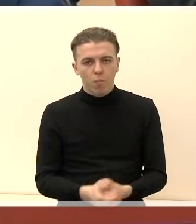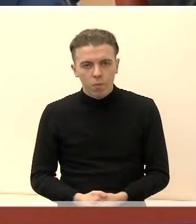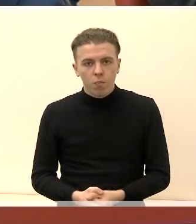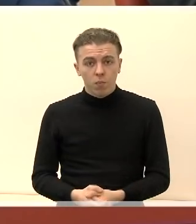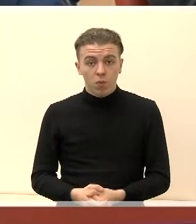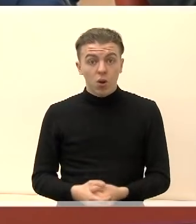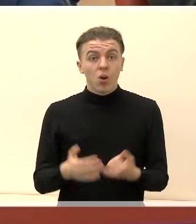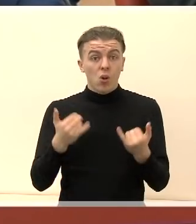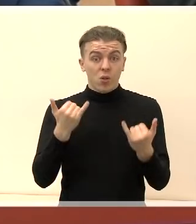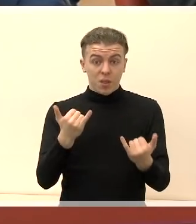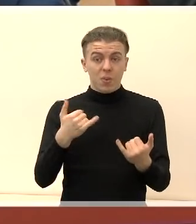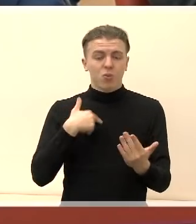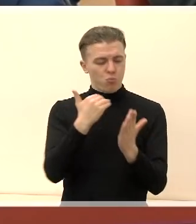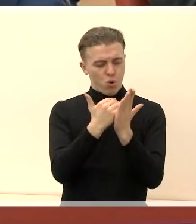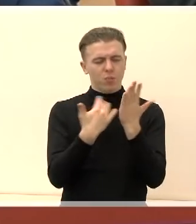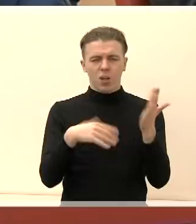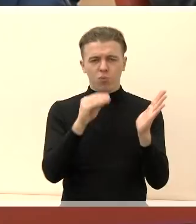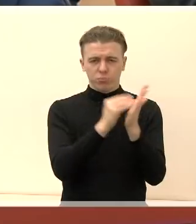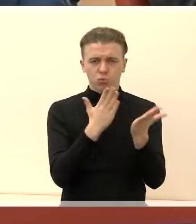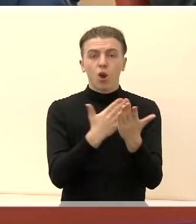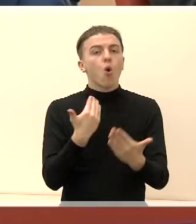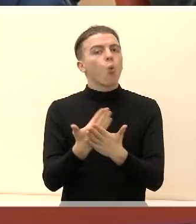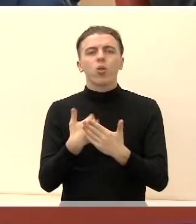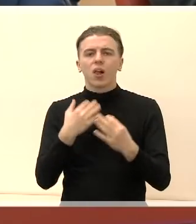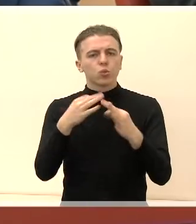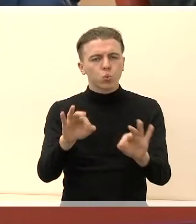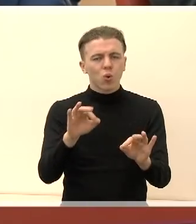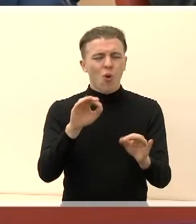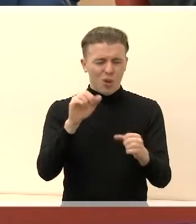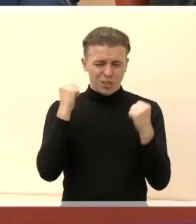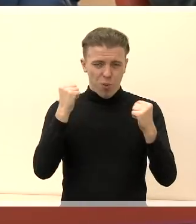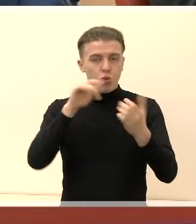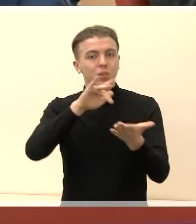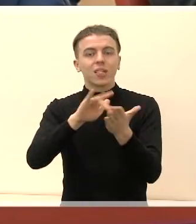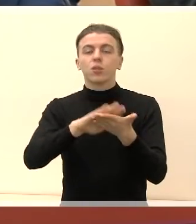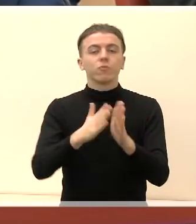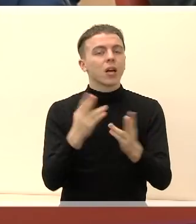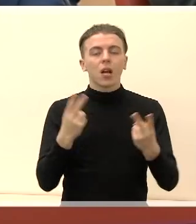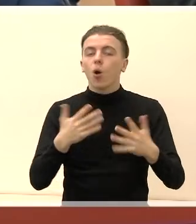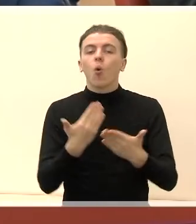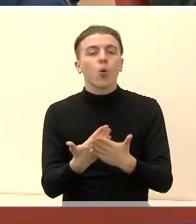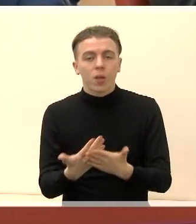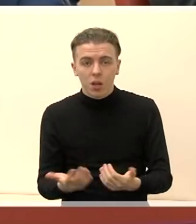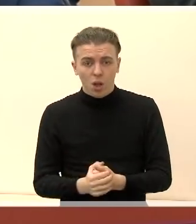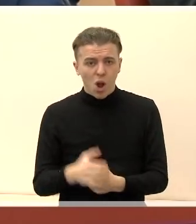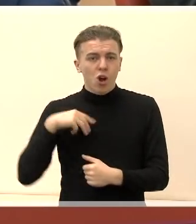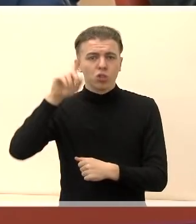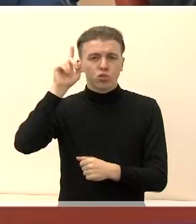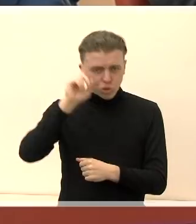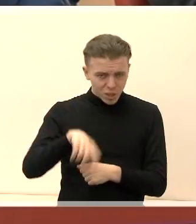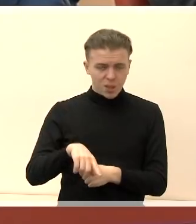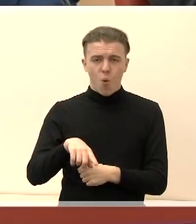sakę savo programui, dėl ko aš siūlau, kad sutvarkyti sporto centrą dabartinį, kadangi ten, žinau tikrai, vietoj